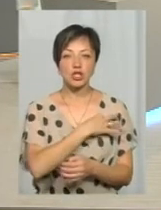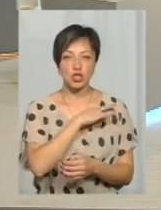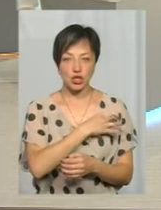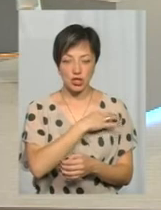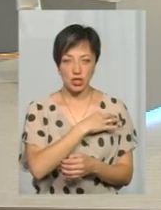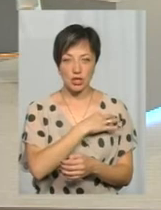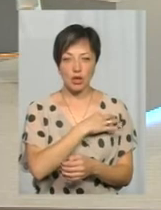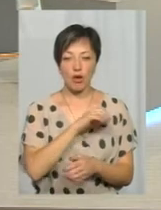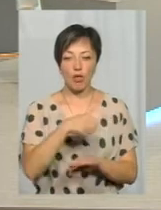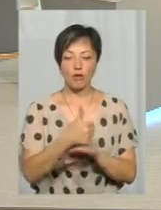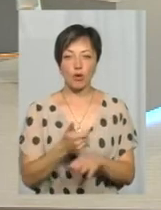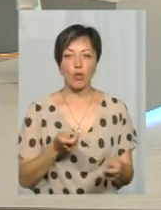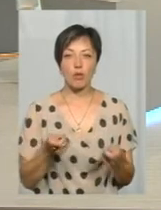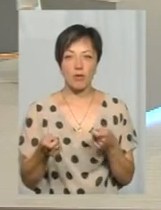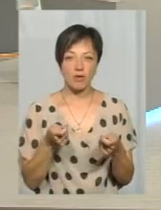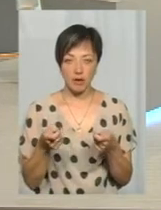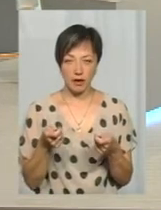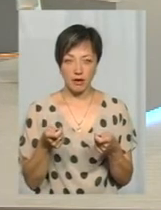Слідчі головного управління.